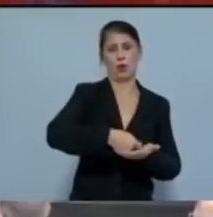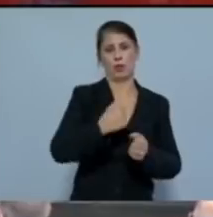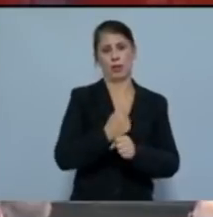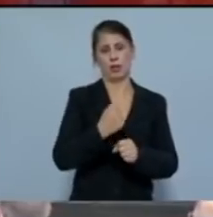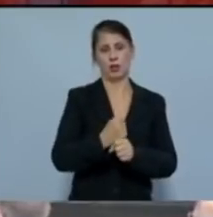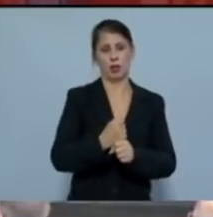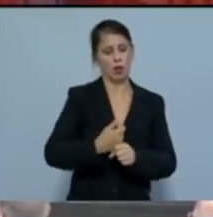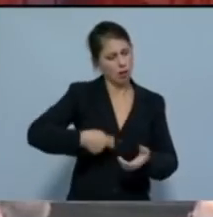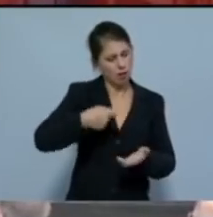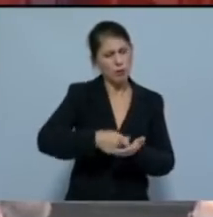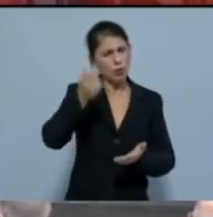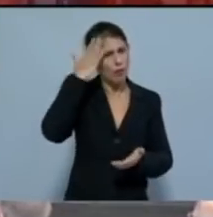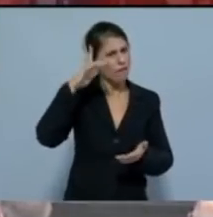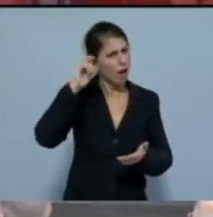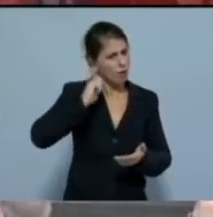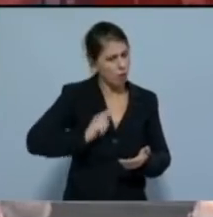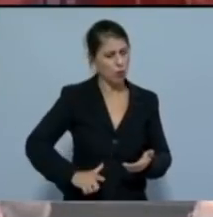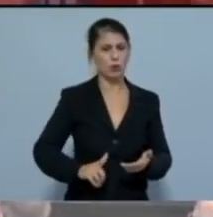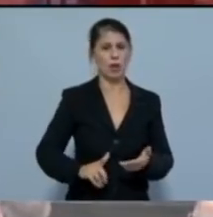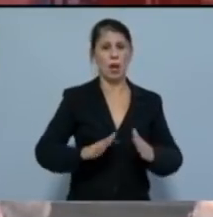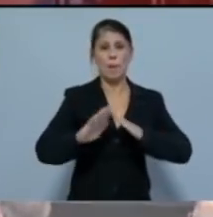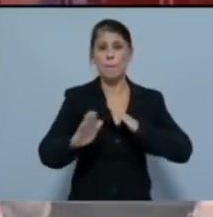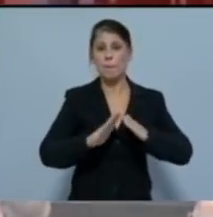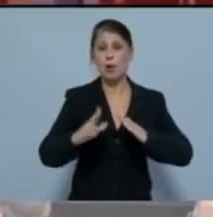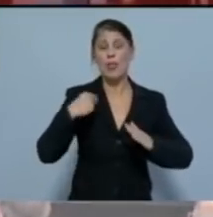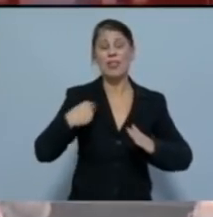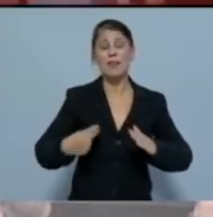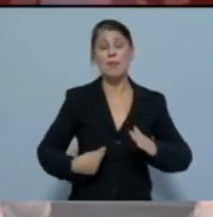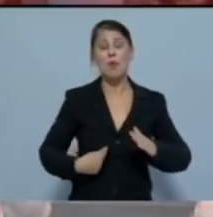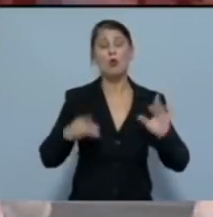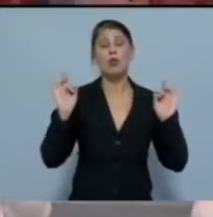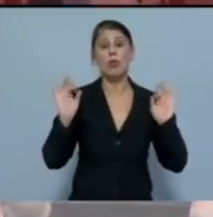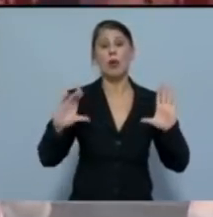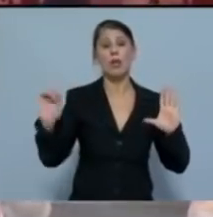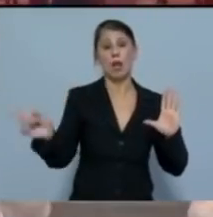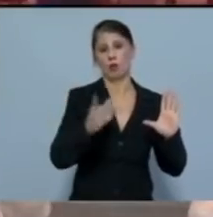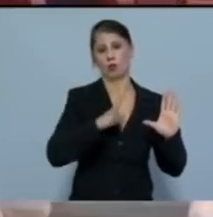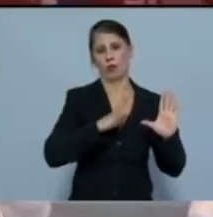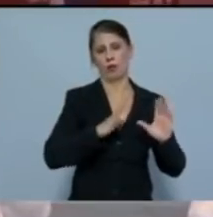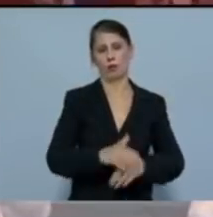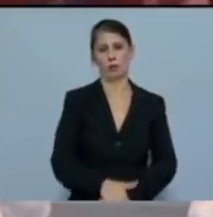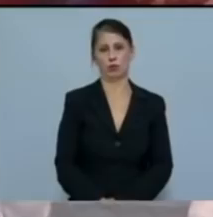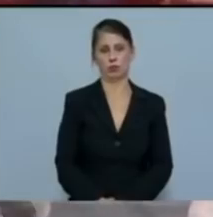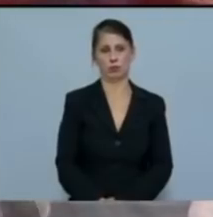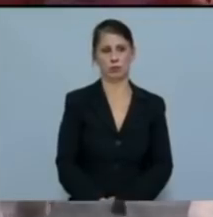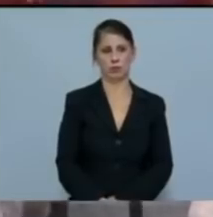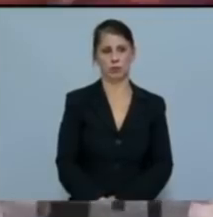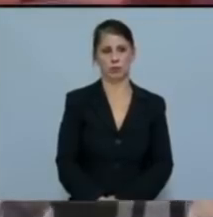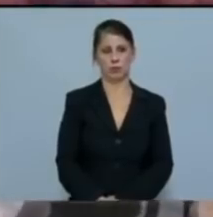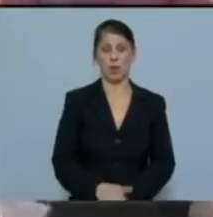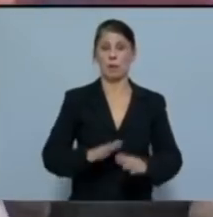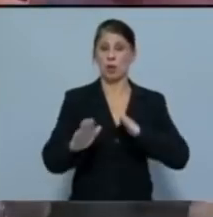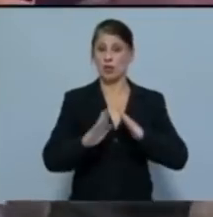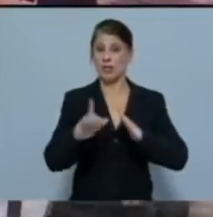Να πληρώνει το κεφάλαιο. Πρόνια αποκλειστικά δημόσια και δωρεάν για όλους. Την προστασία της